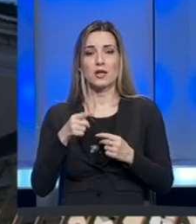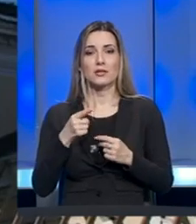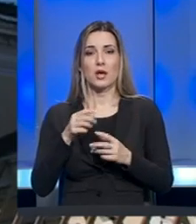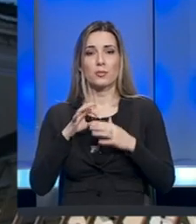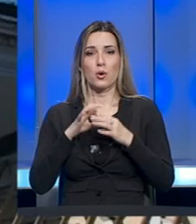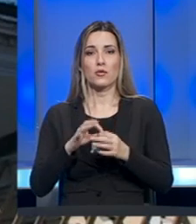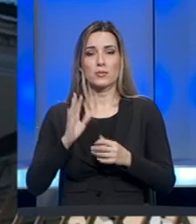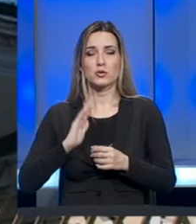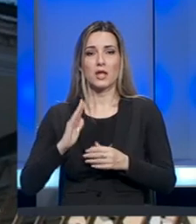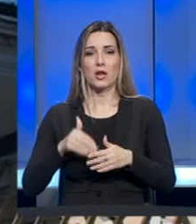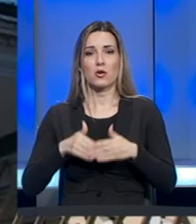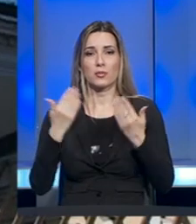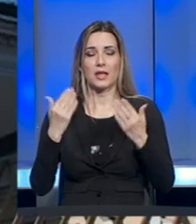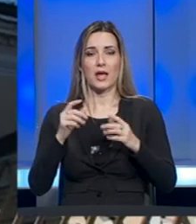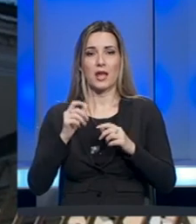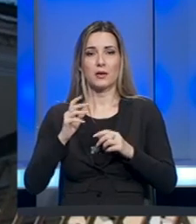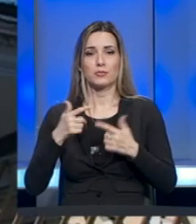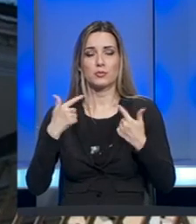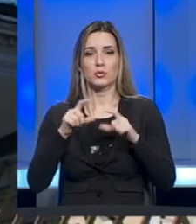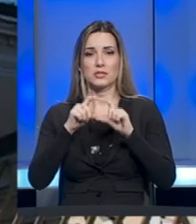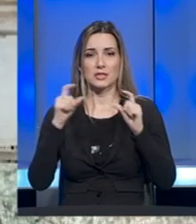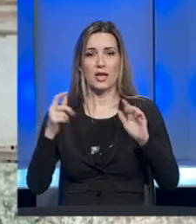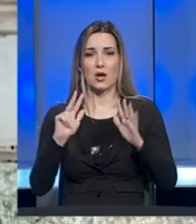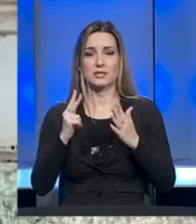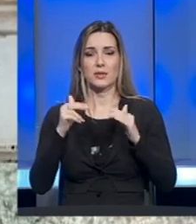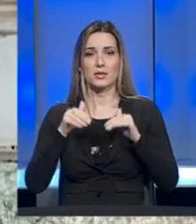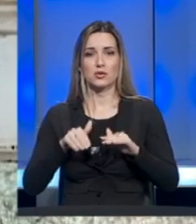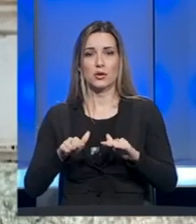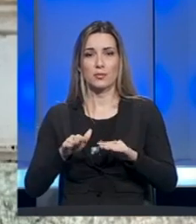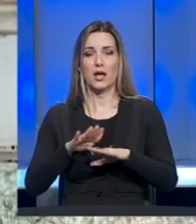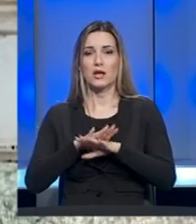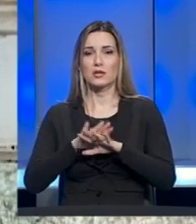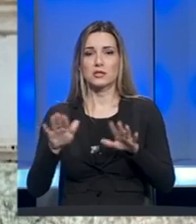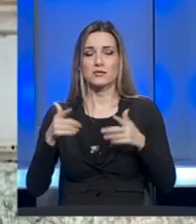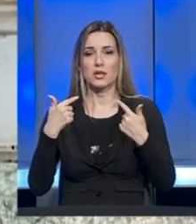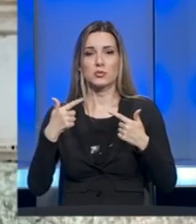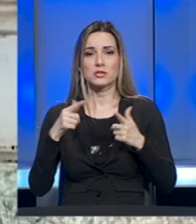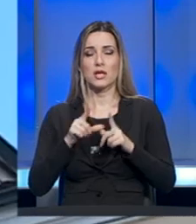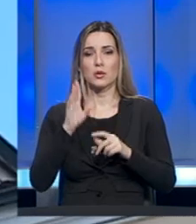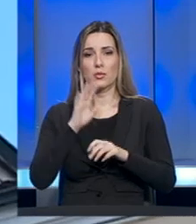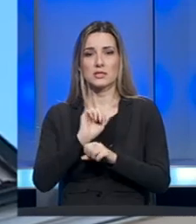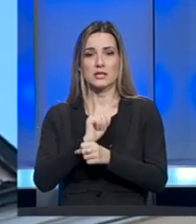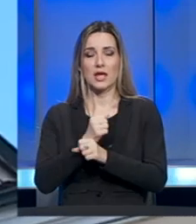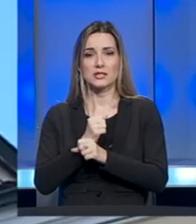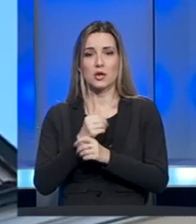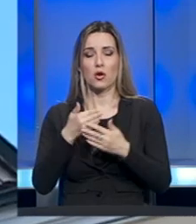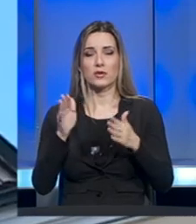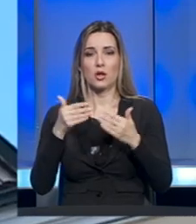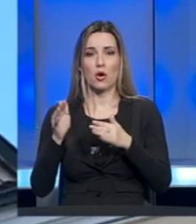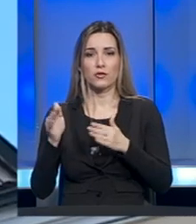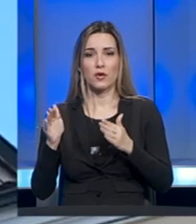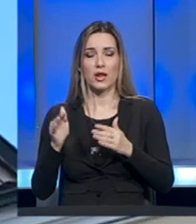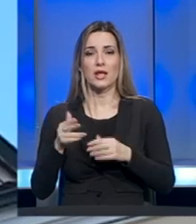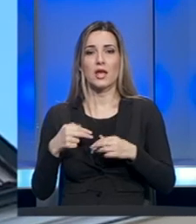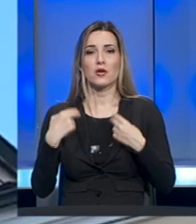povodom Međunarodnog dana muzeja, 18. maja, su gotovo svi muzeji u Bosni i Hercegovini otvoreni.